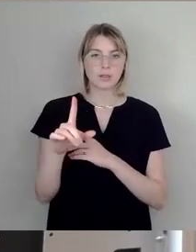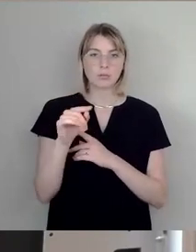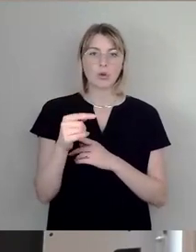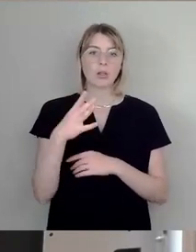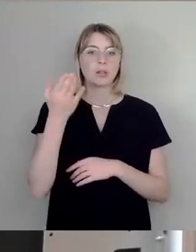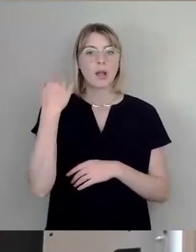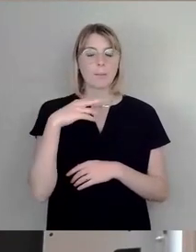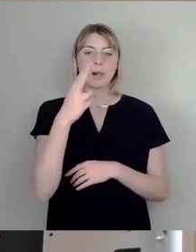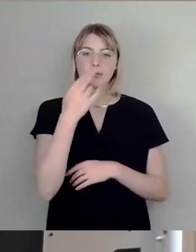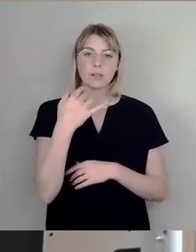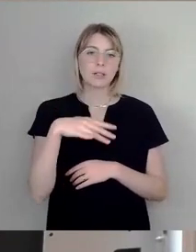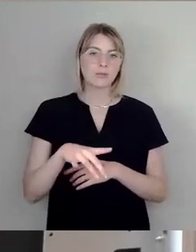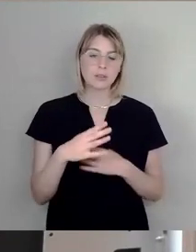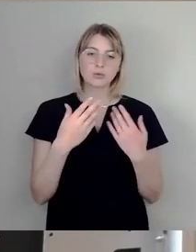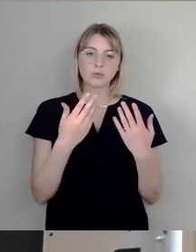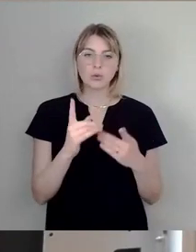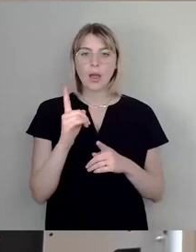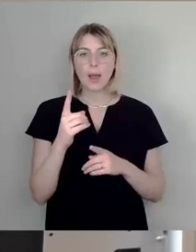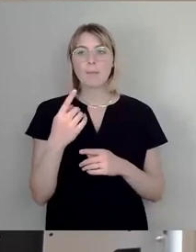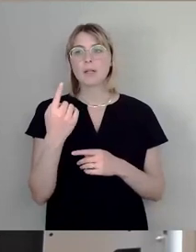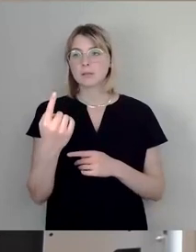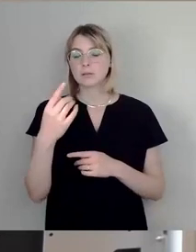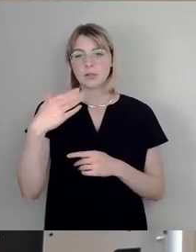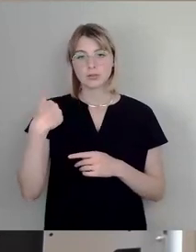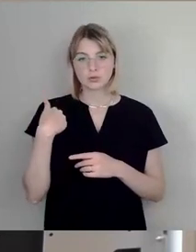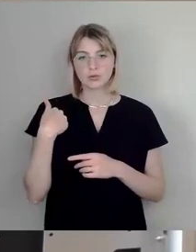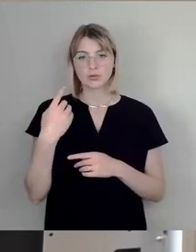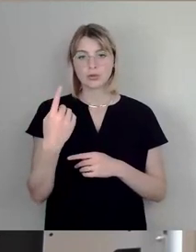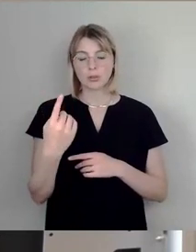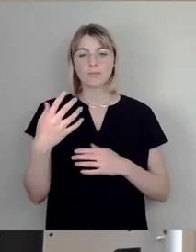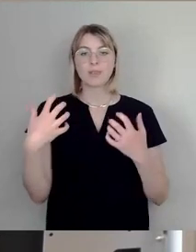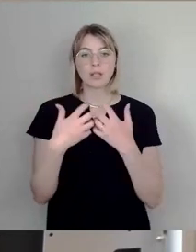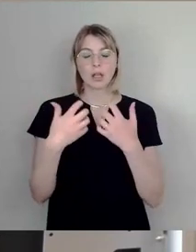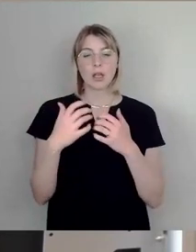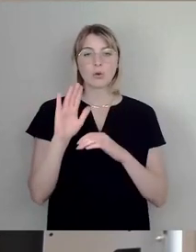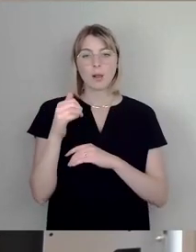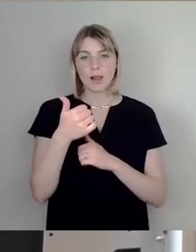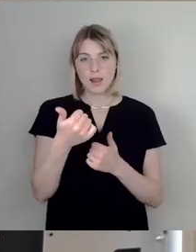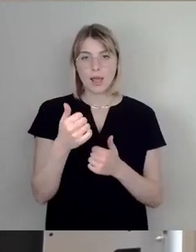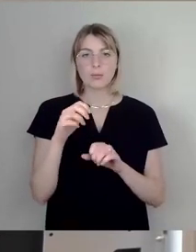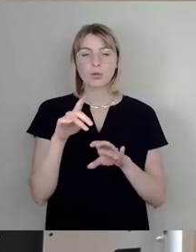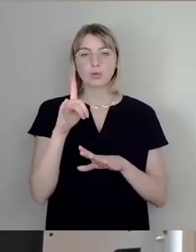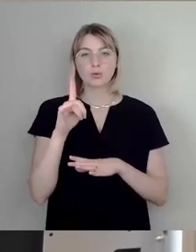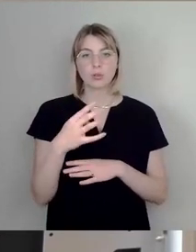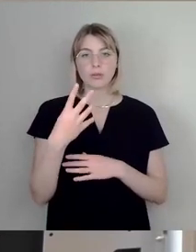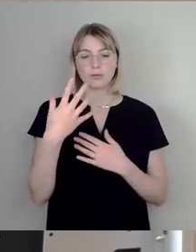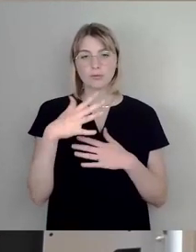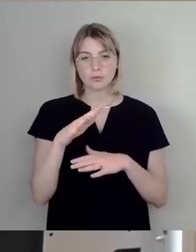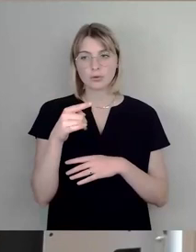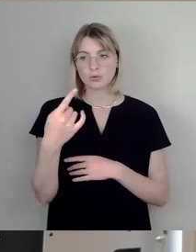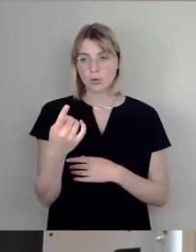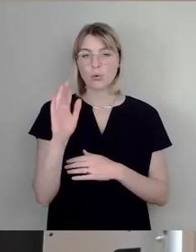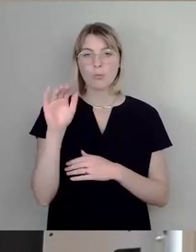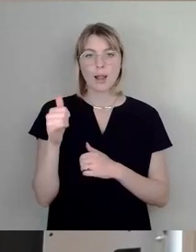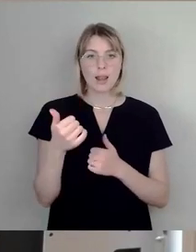Er hat den Krieg überlebt, hat aber dann relativ, also 1954 ist er bereits gestorben. Sie kam dann 1949 zurück,